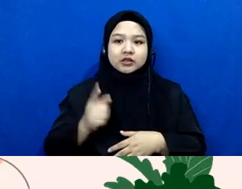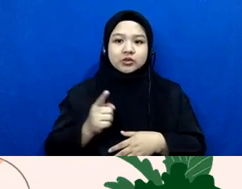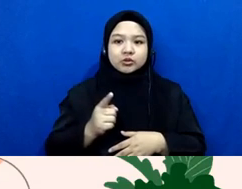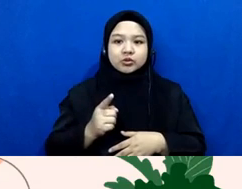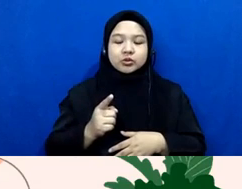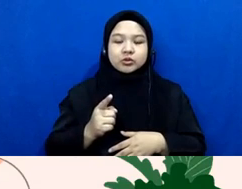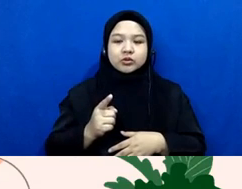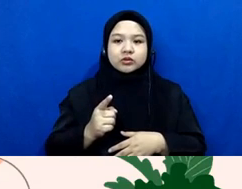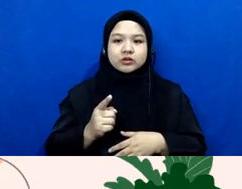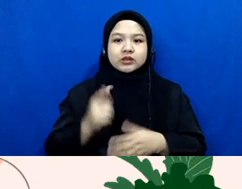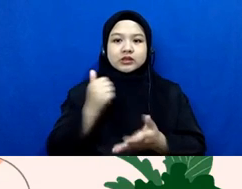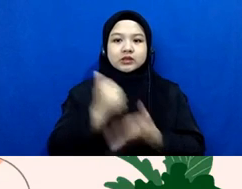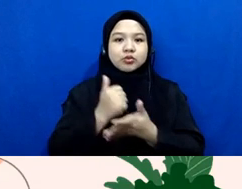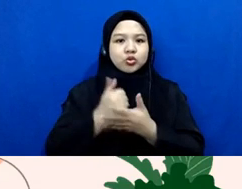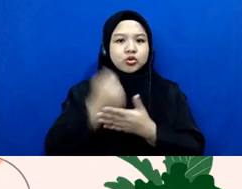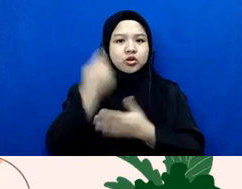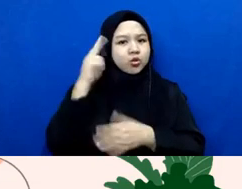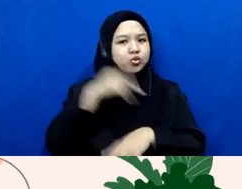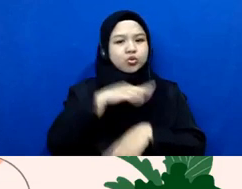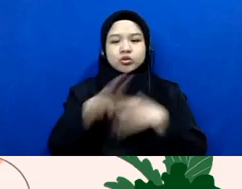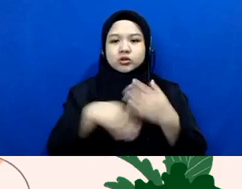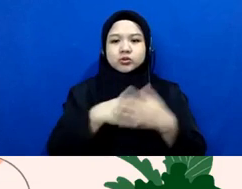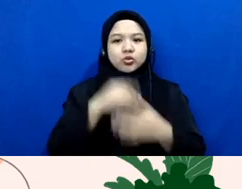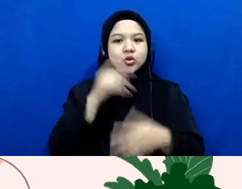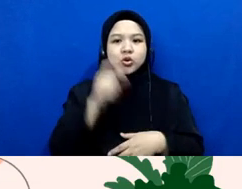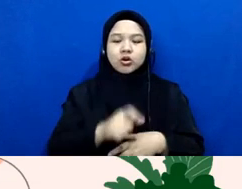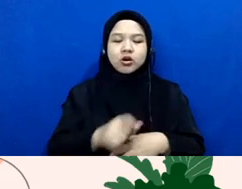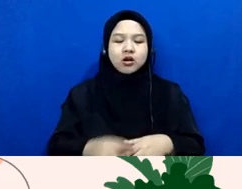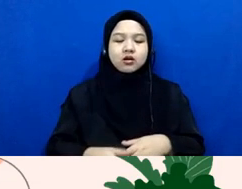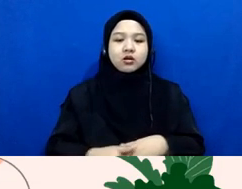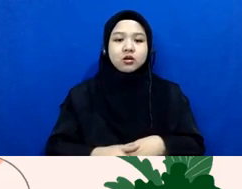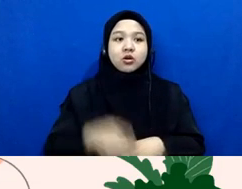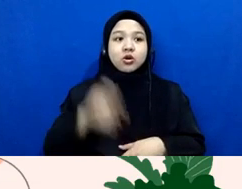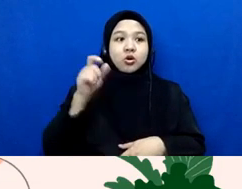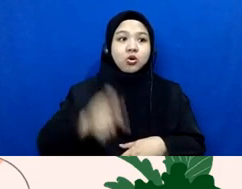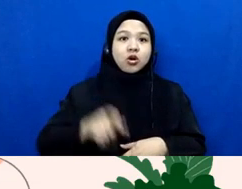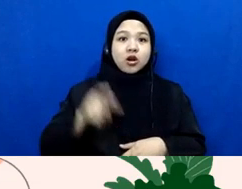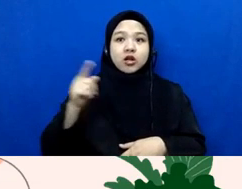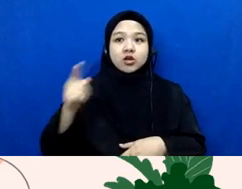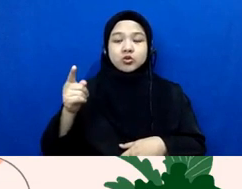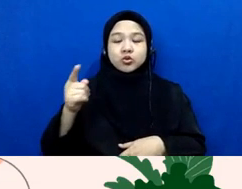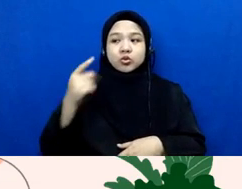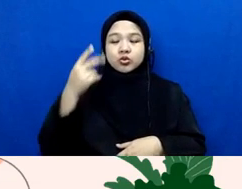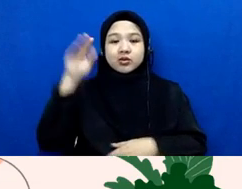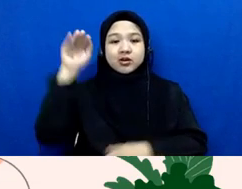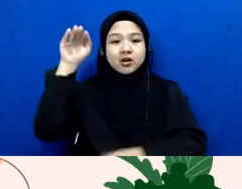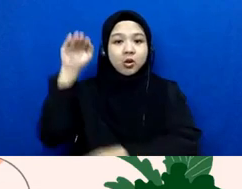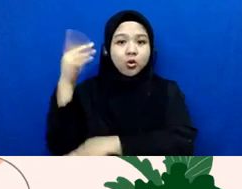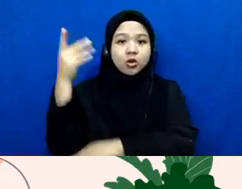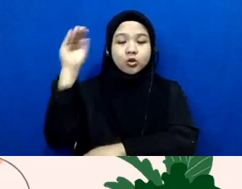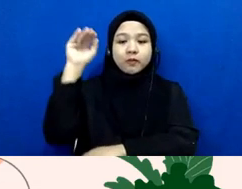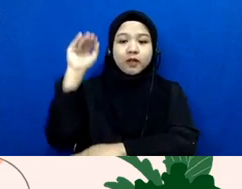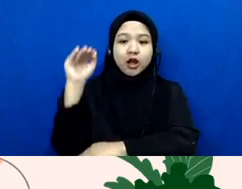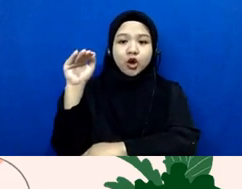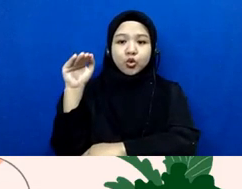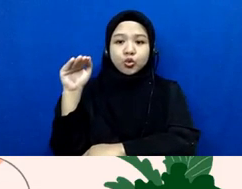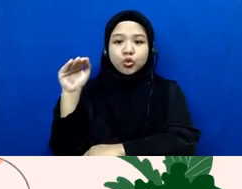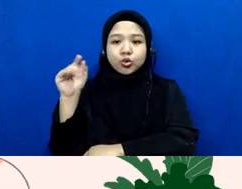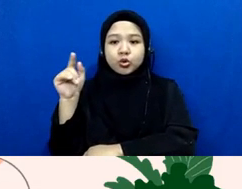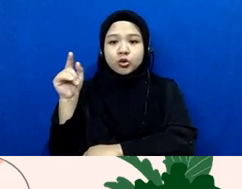berlaku untuk semua orang mau yang bersambutan itu si terdakuannya itu atau pelaku tindak kriminalnya itu